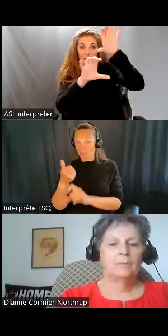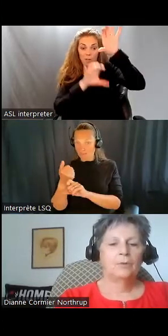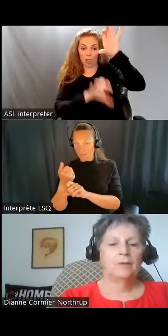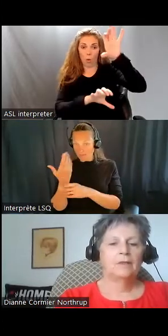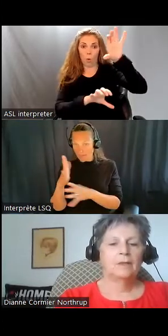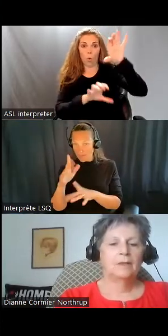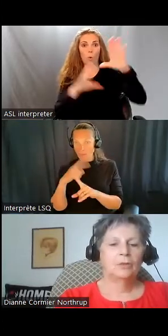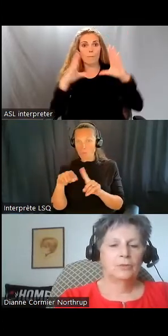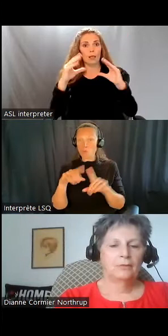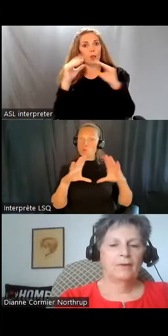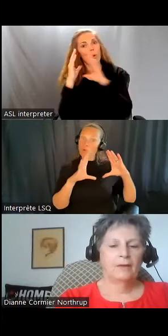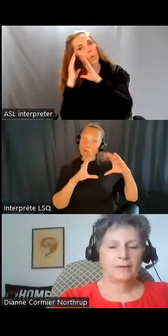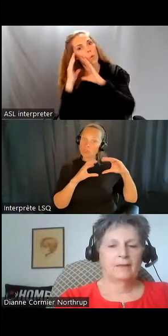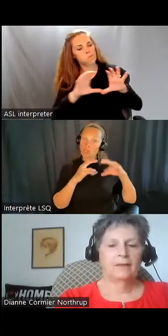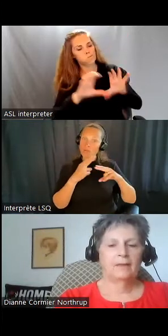dessus.